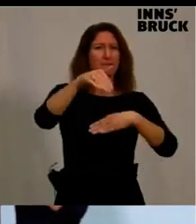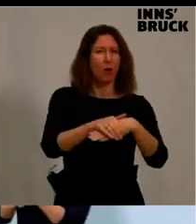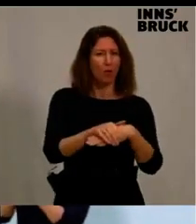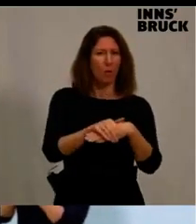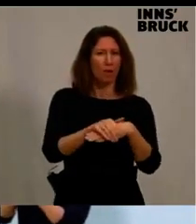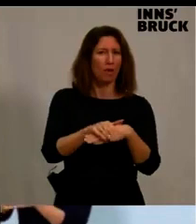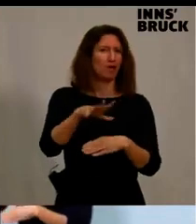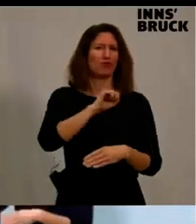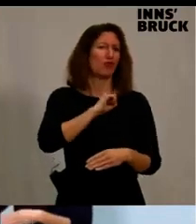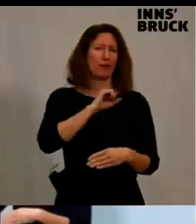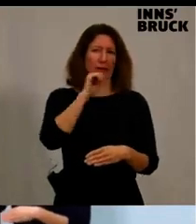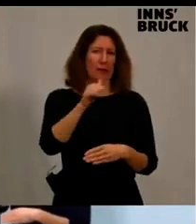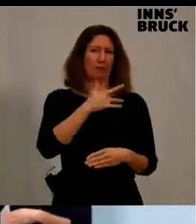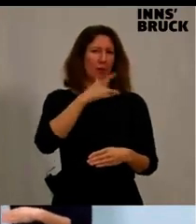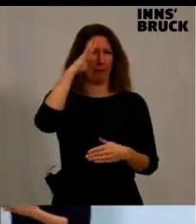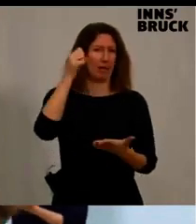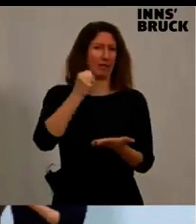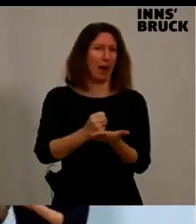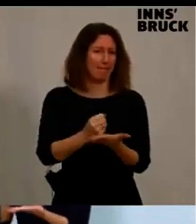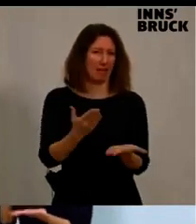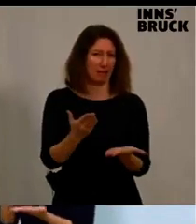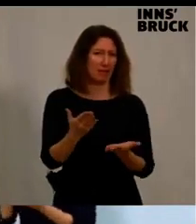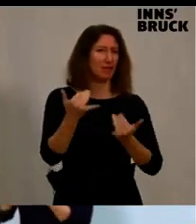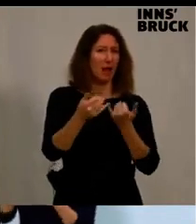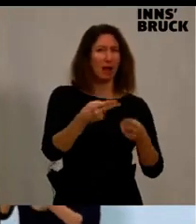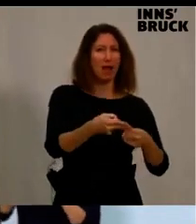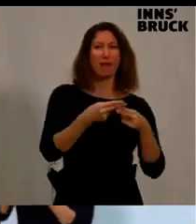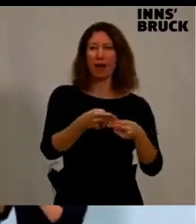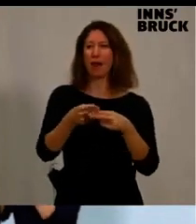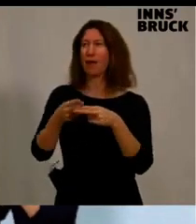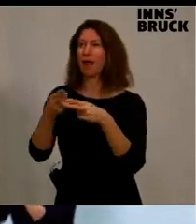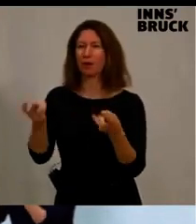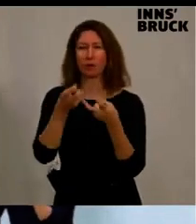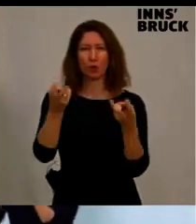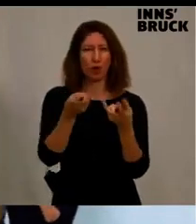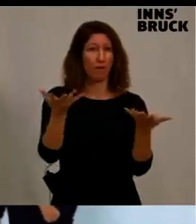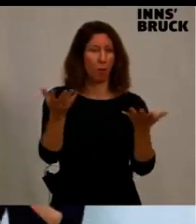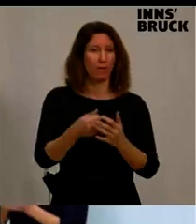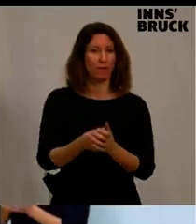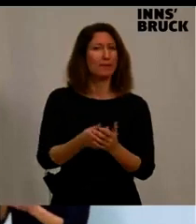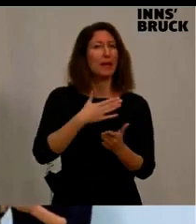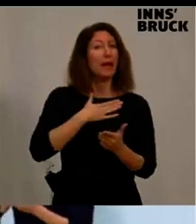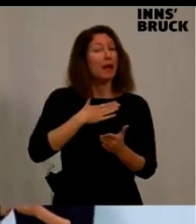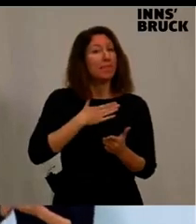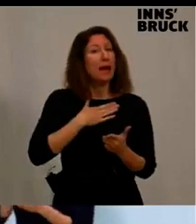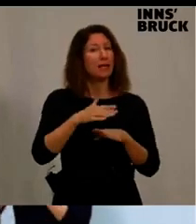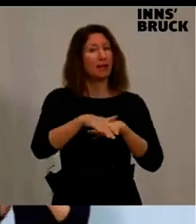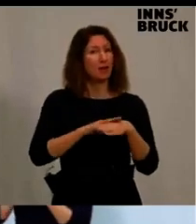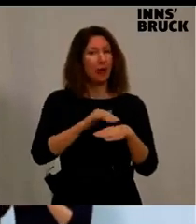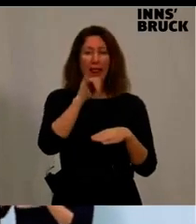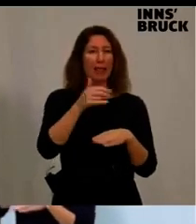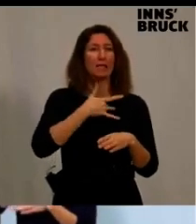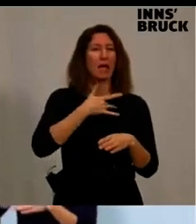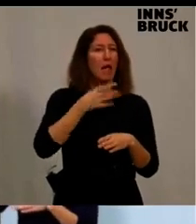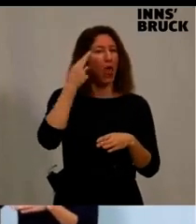Nummern zu groß ist. Was tut man in so einem Fall? Ja, man sucht sich Hilfe, wo auch immer. Ich orte, dass seit geraumer Zeit nicht mehr der Herr Bürgermeister das